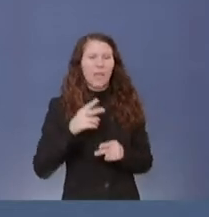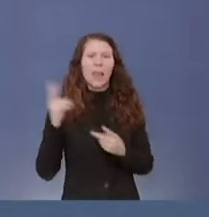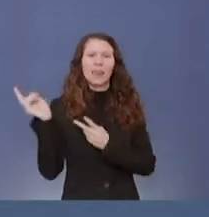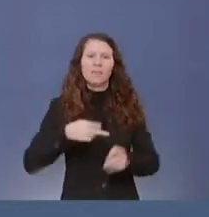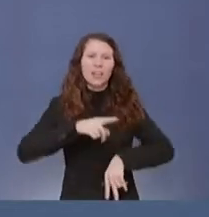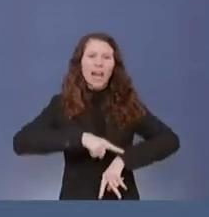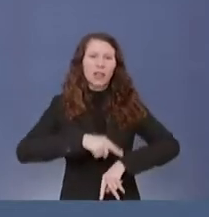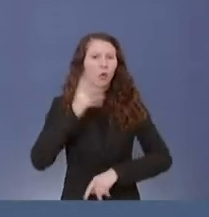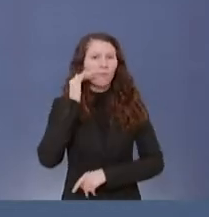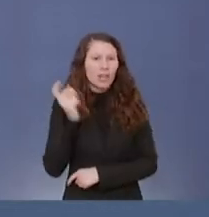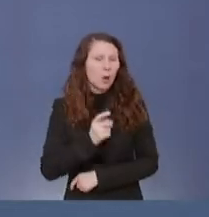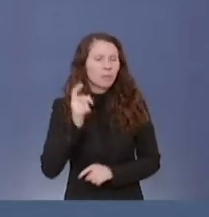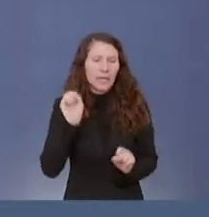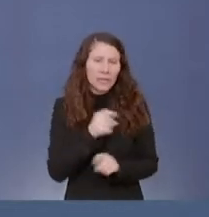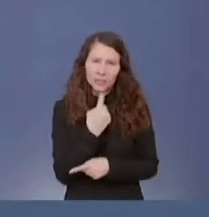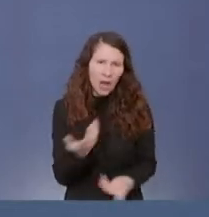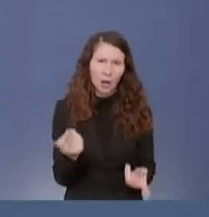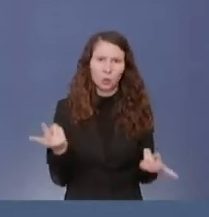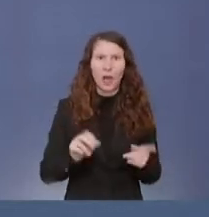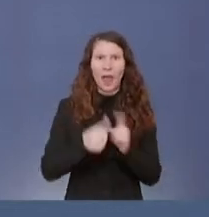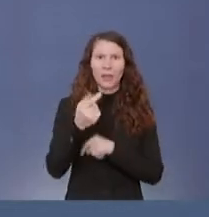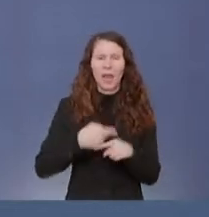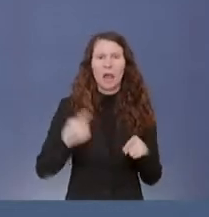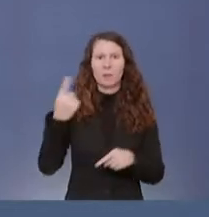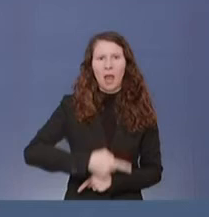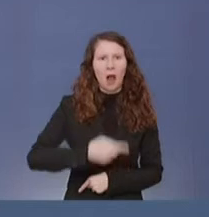kann Ihnen auch nicht sagen, wie das jetzt im ersten Halbjahr aussieht.